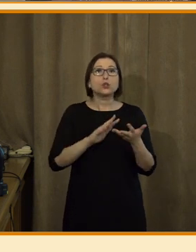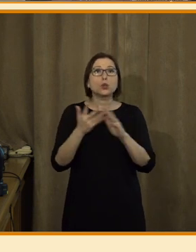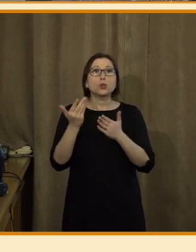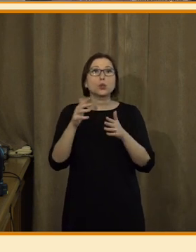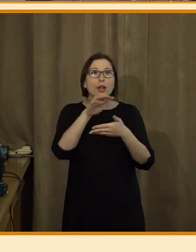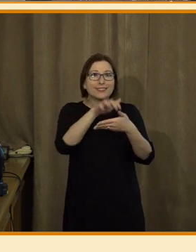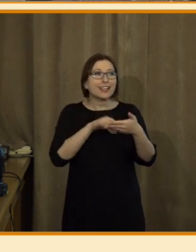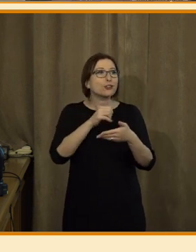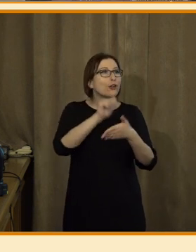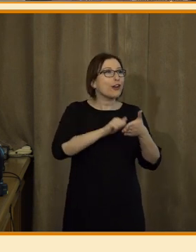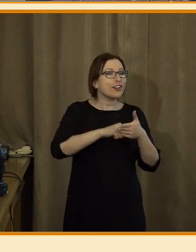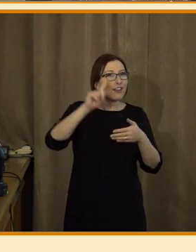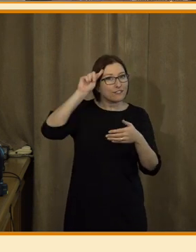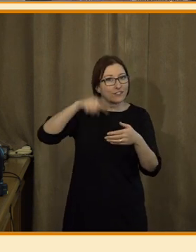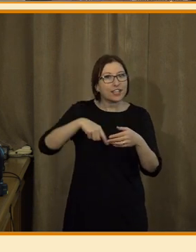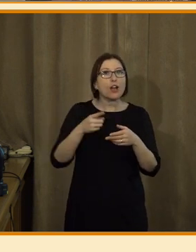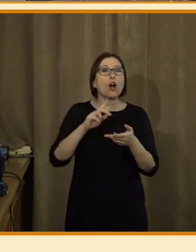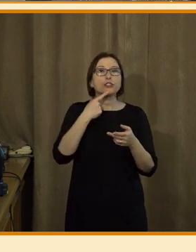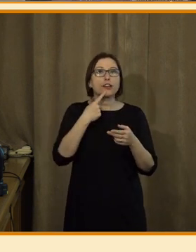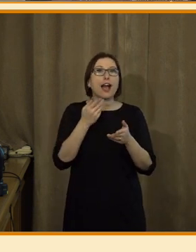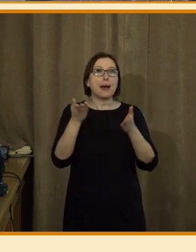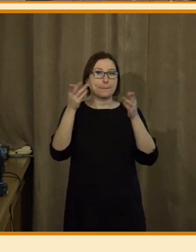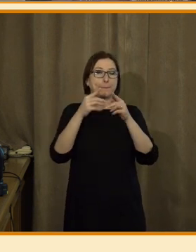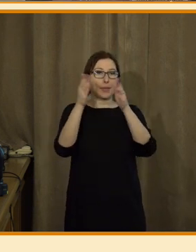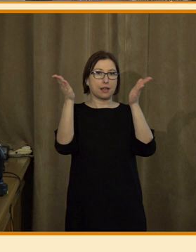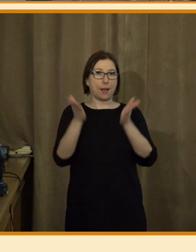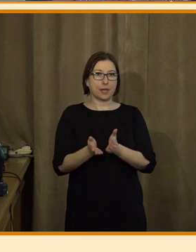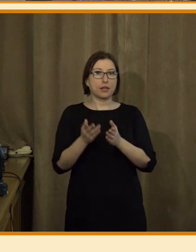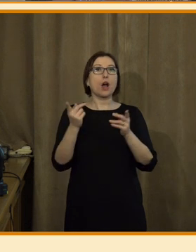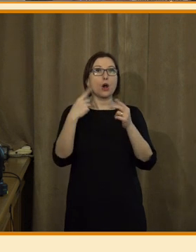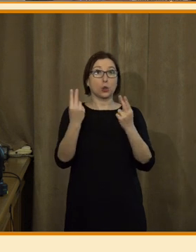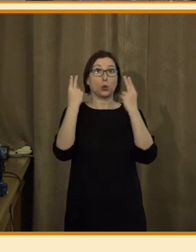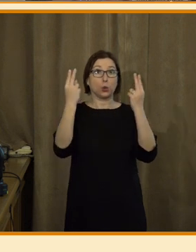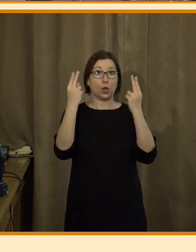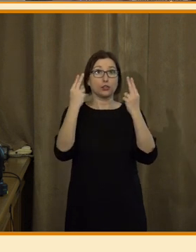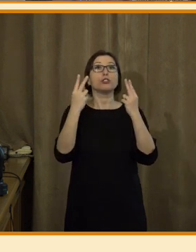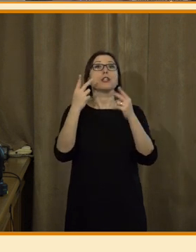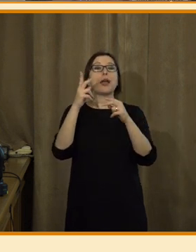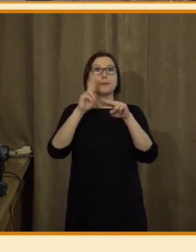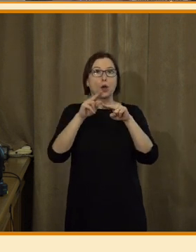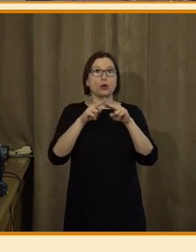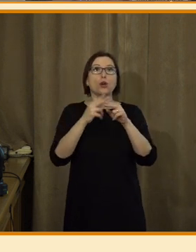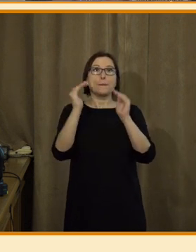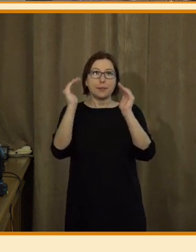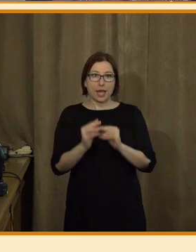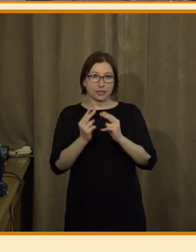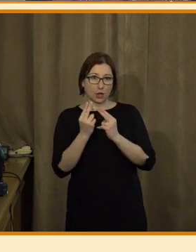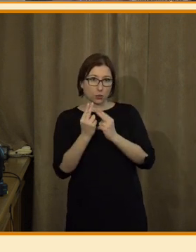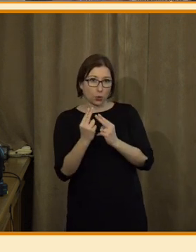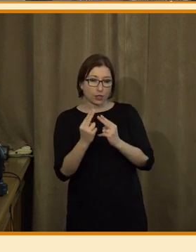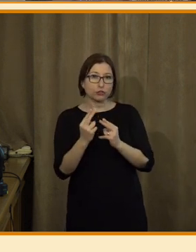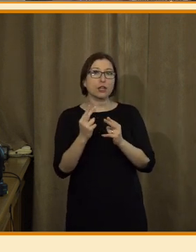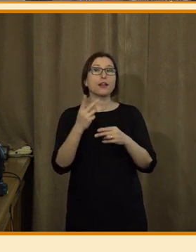ti, co chodili na žurnalistiku, tak znají pojem obrácená pyramida, to znamená, píšeme o toho nejdůležitějšího, potom méně důležité, tak